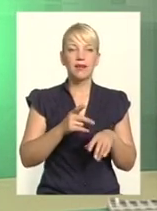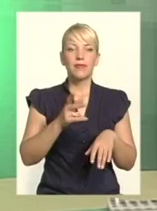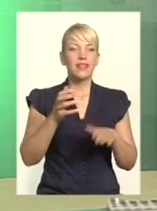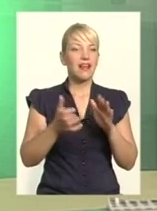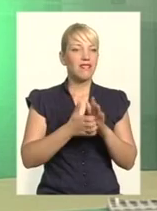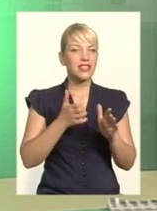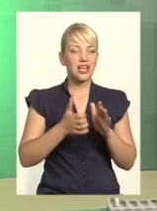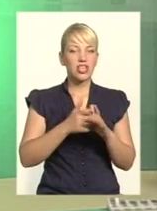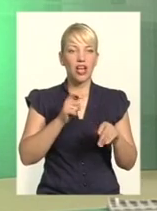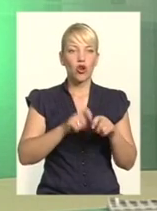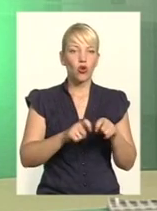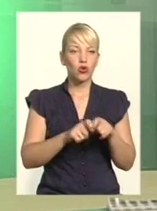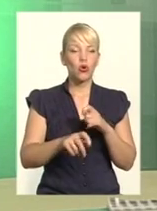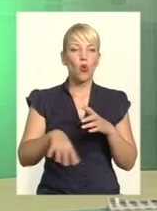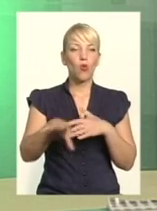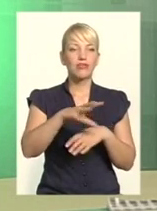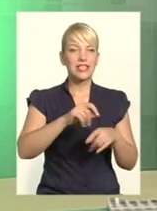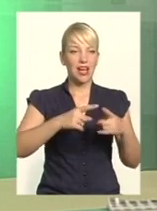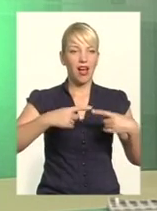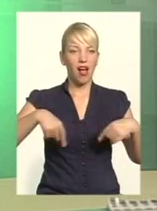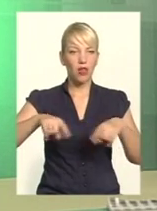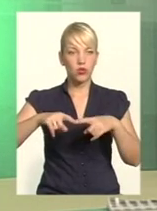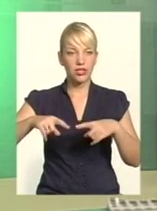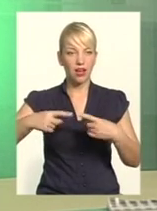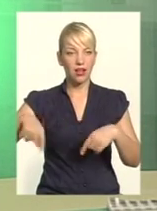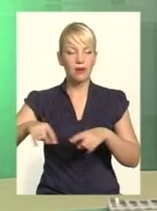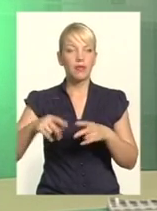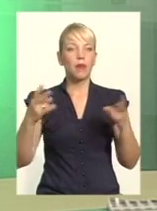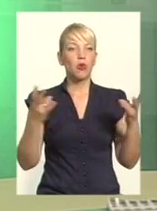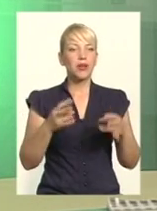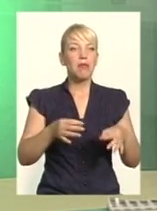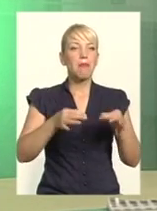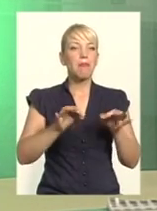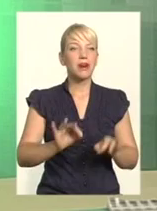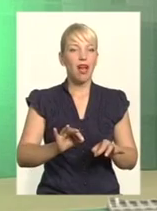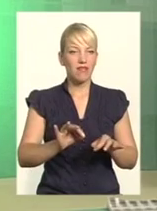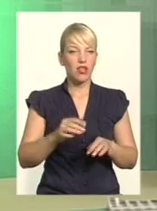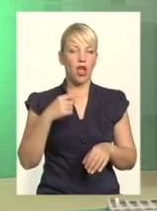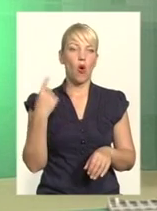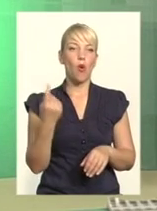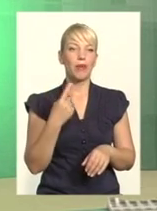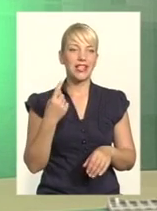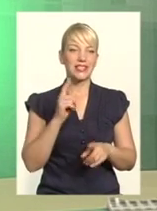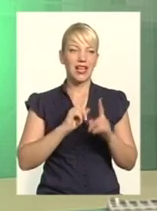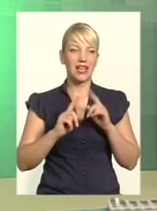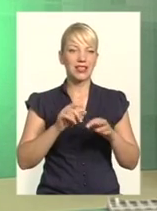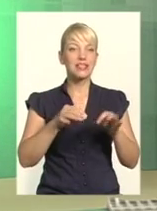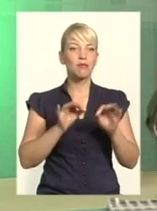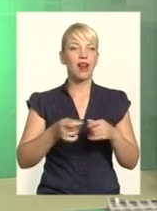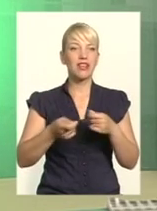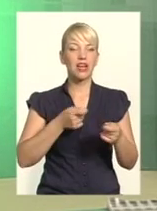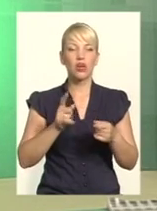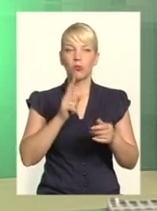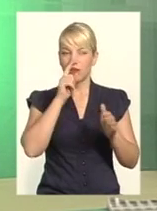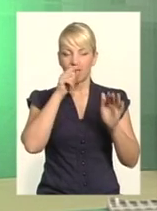Але для цього потрібно, знову ж таки, ще раз підклеснюю, правильна обласна рада з правильним керівництвом, яке ніколи б не втручалося в